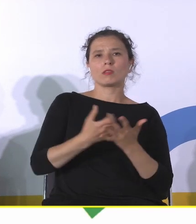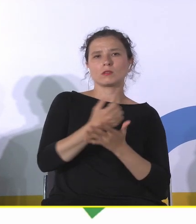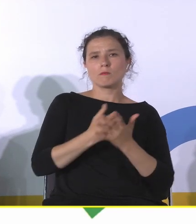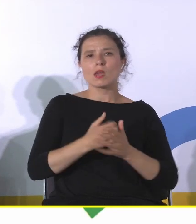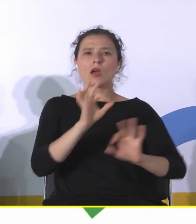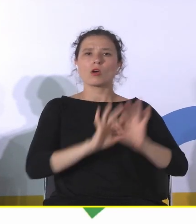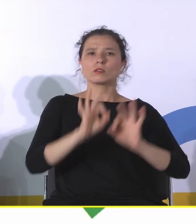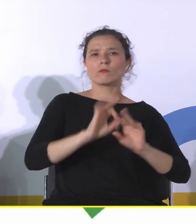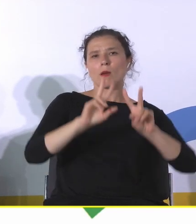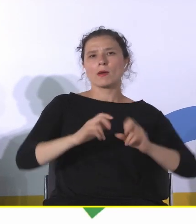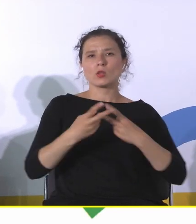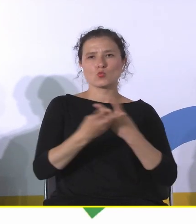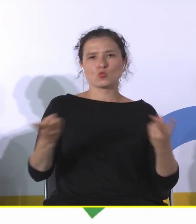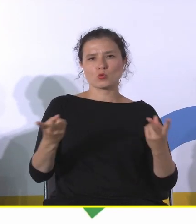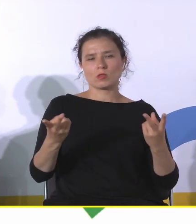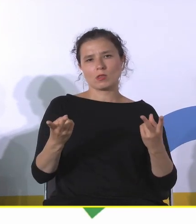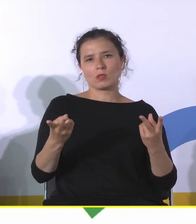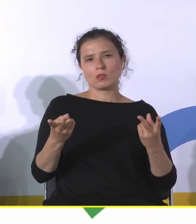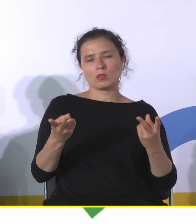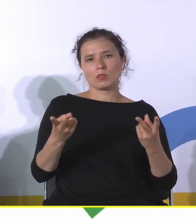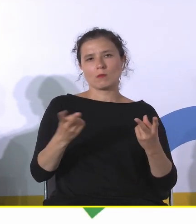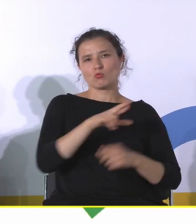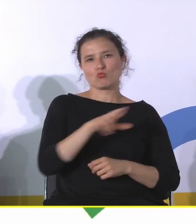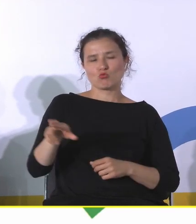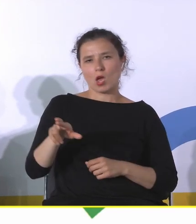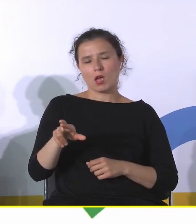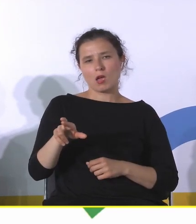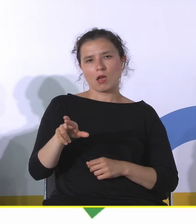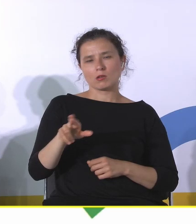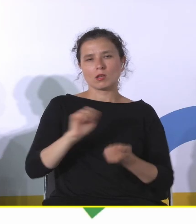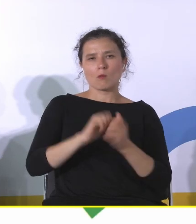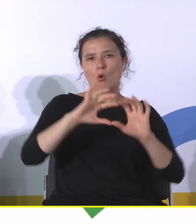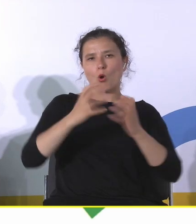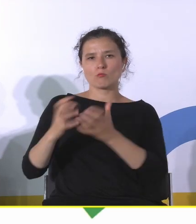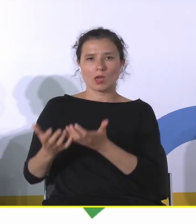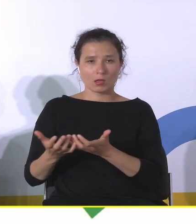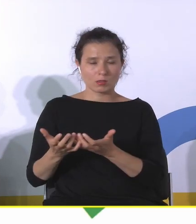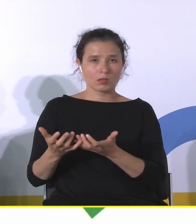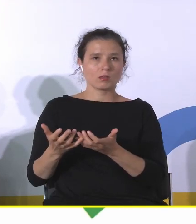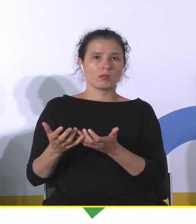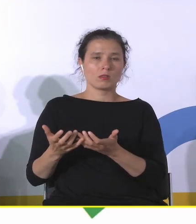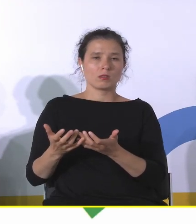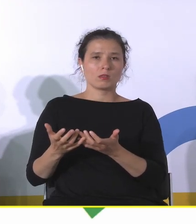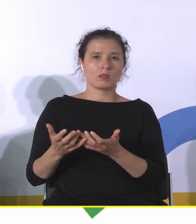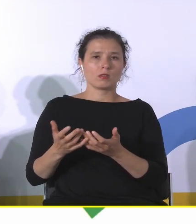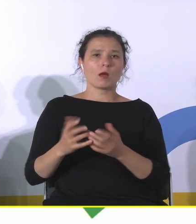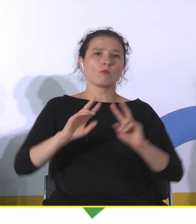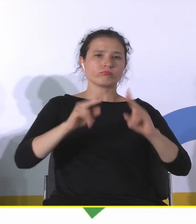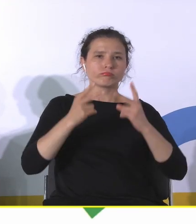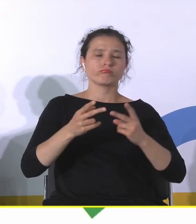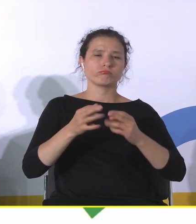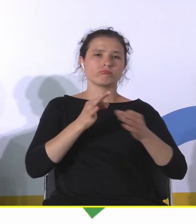badać i udostępniać artefakty, czy jakieś obiekty, czy jakąś narrację historyczną, ale